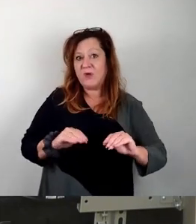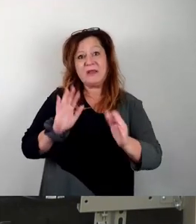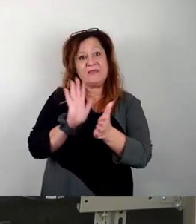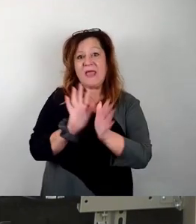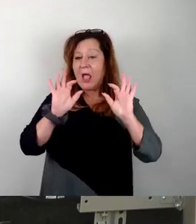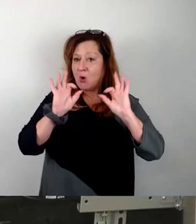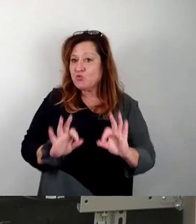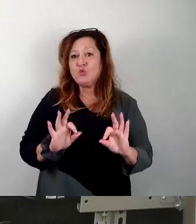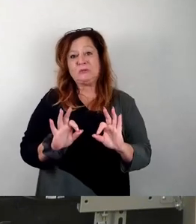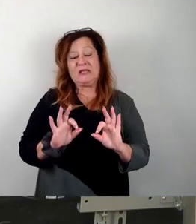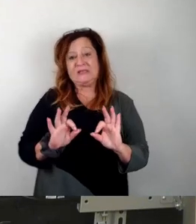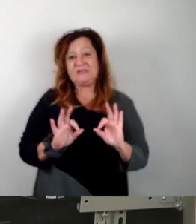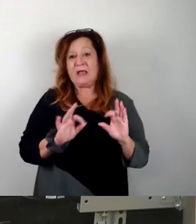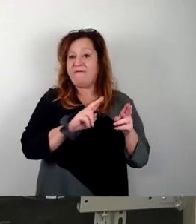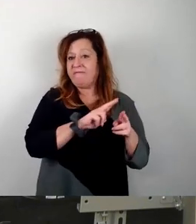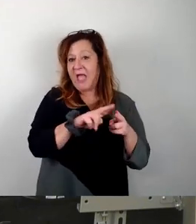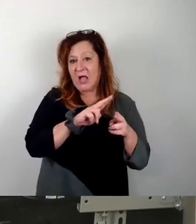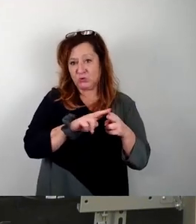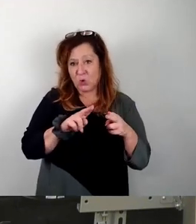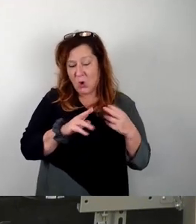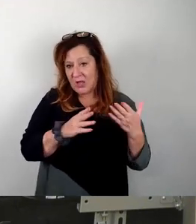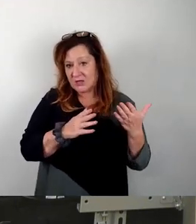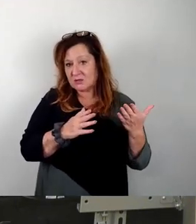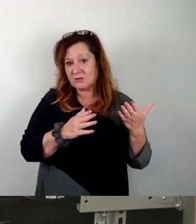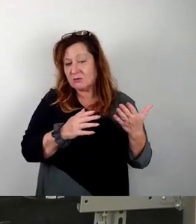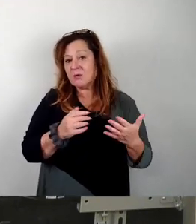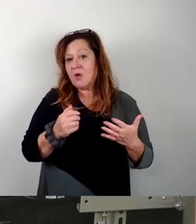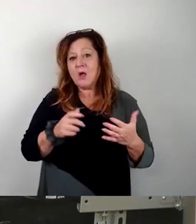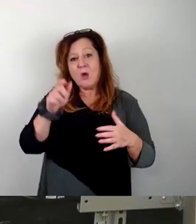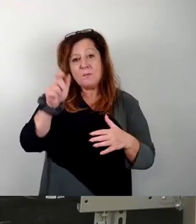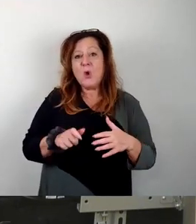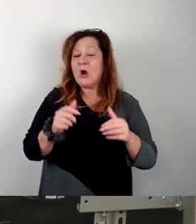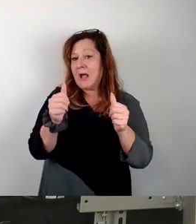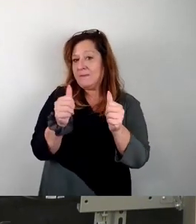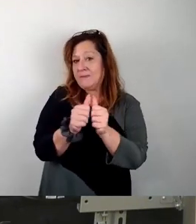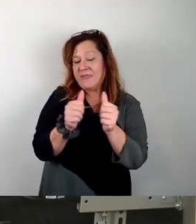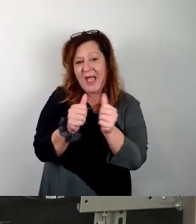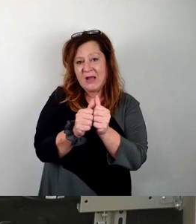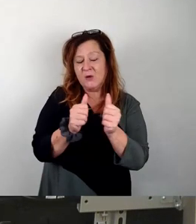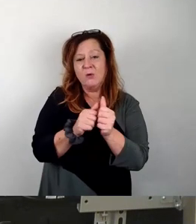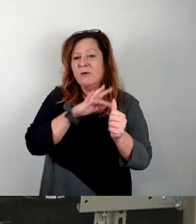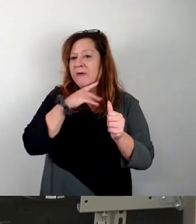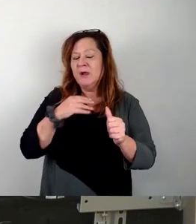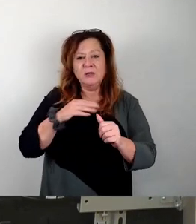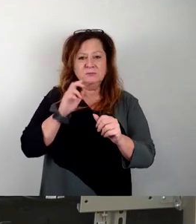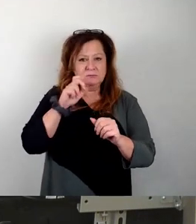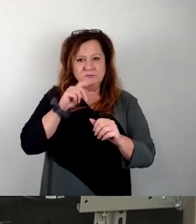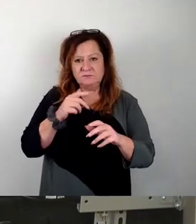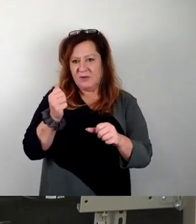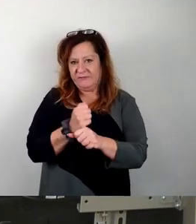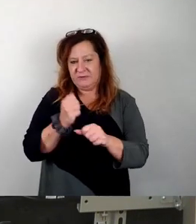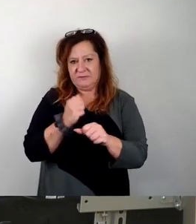Instrument. Und genau, Bürgerbeteiligung haben wir ja an vielen Stellen in dieser Stadt auch schon sehr erfolgreich praktiziert.